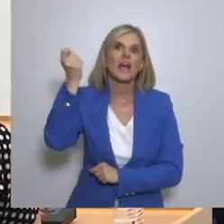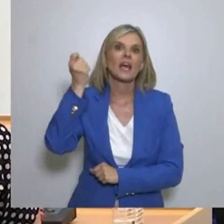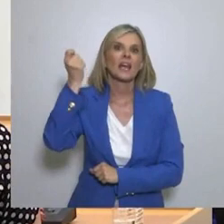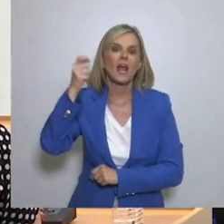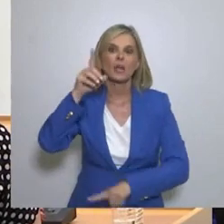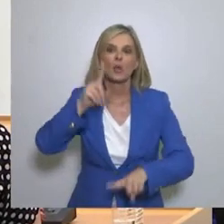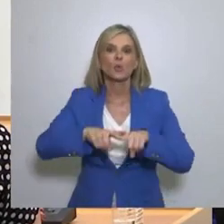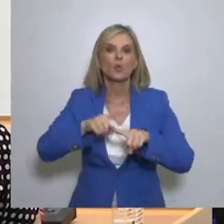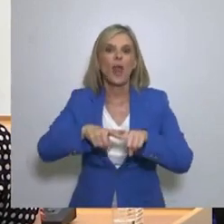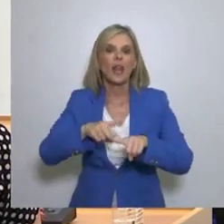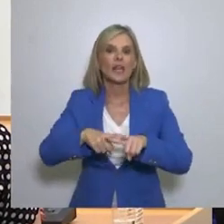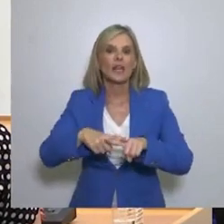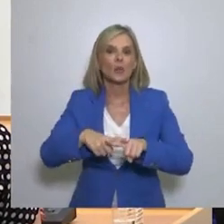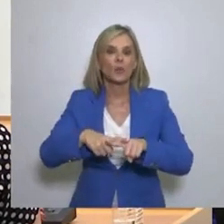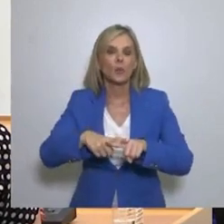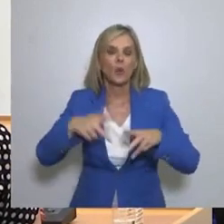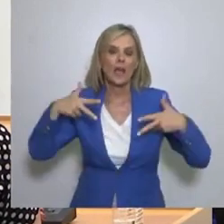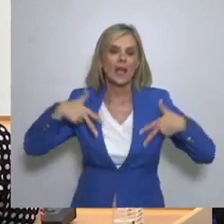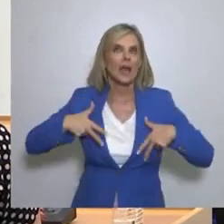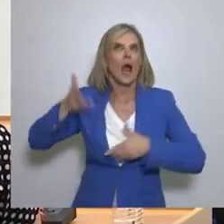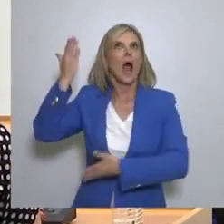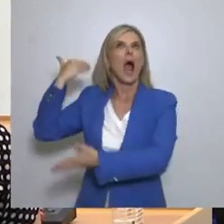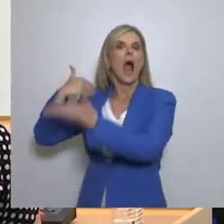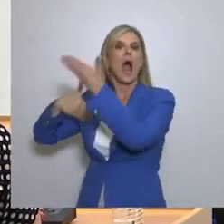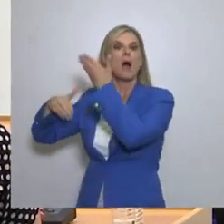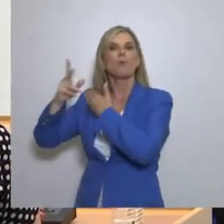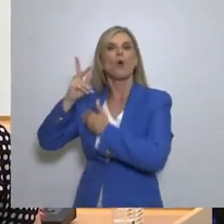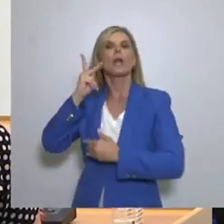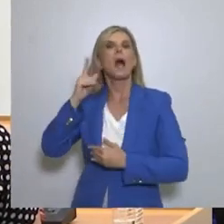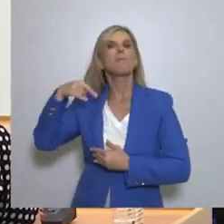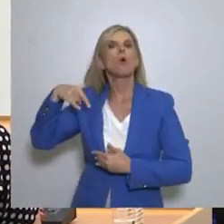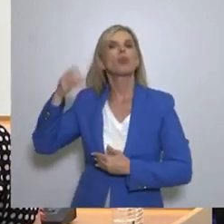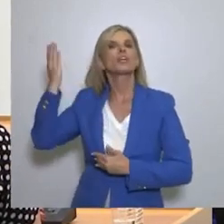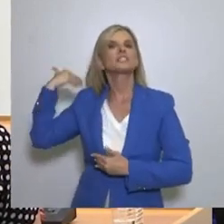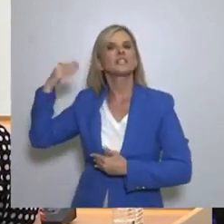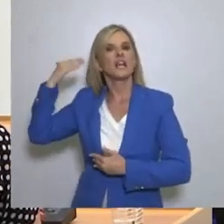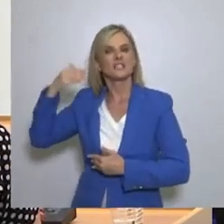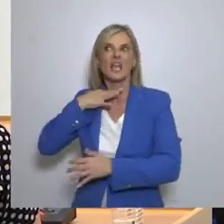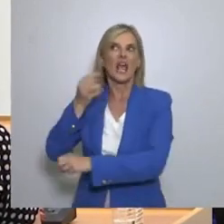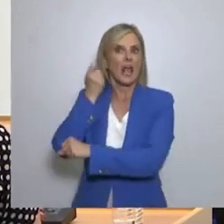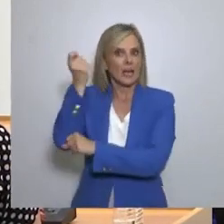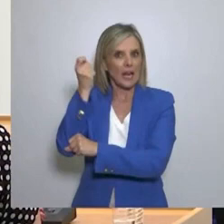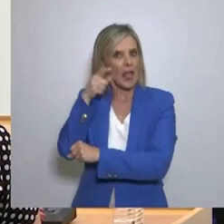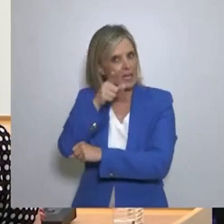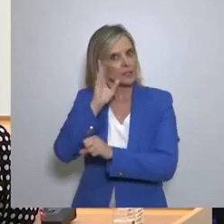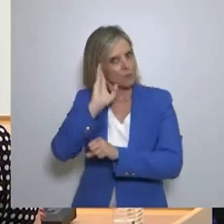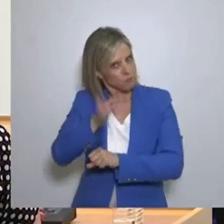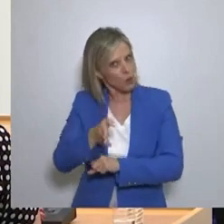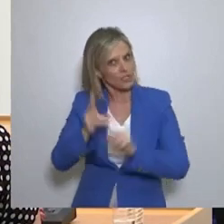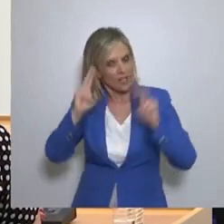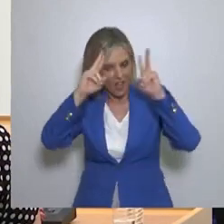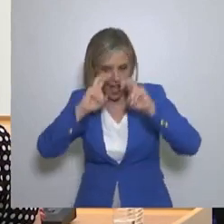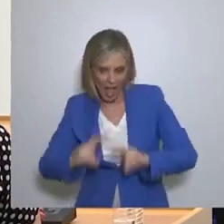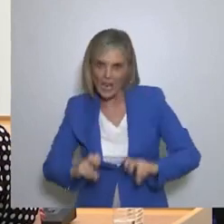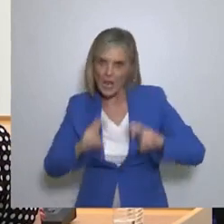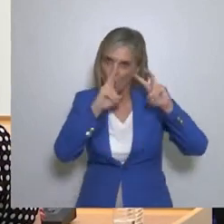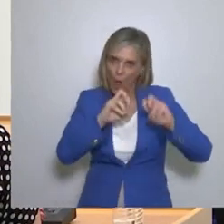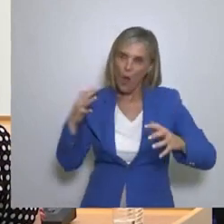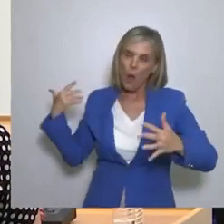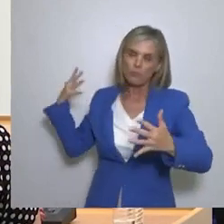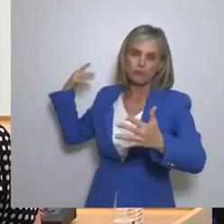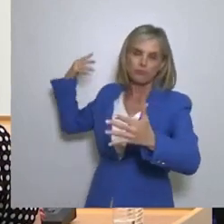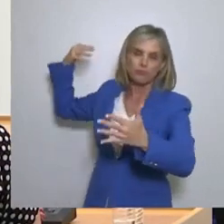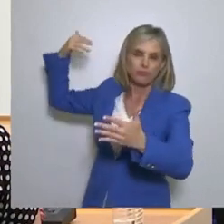Καπουρδίστρια Τι πιστεύετε ότι συμβεί από τότε Και τι θεωρείτε πως θα βρείτε Με τον έλεγχο αυτών Και έχετε